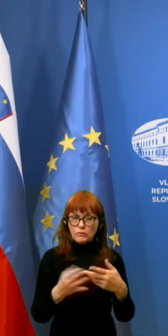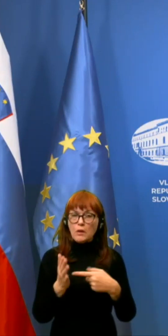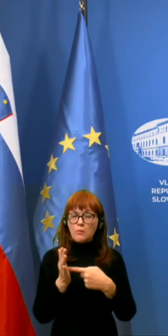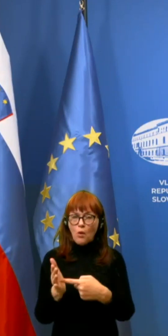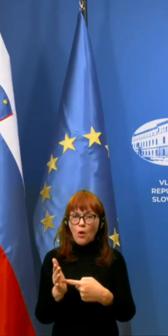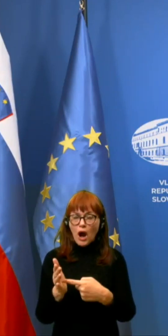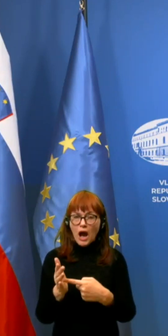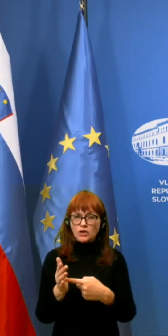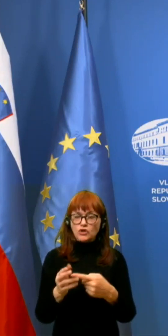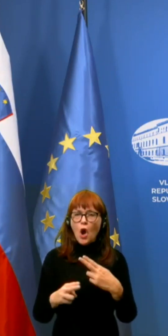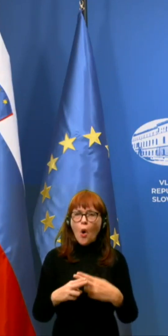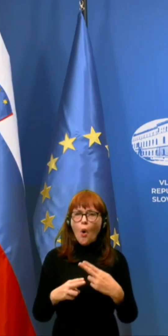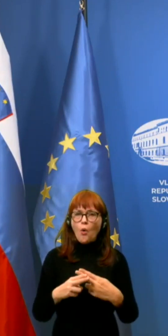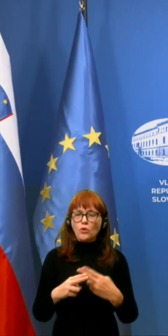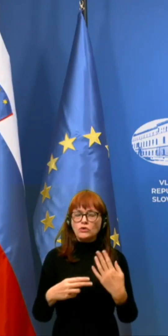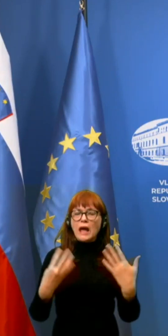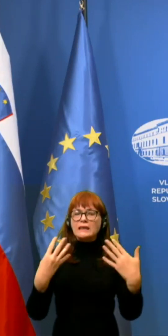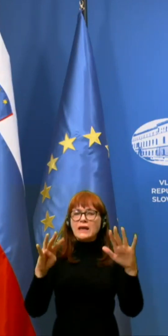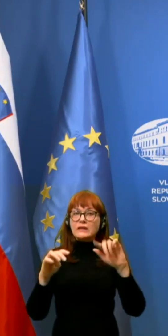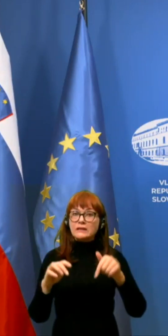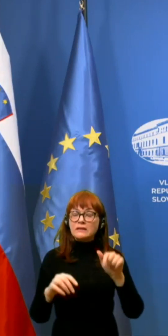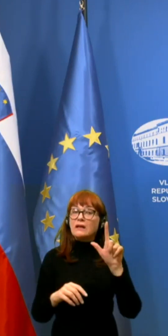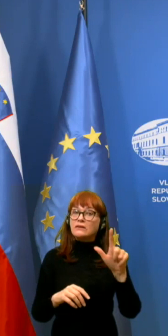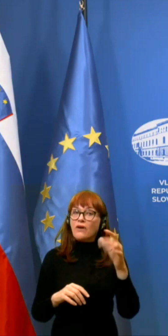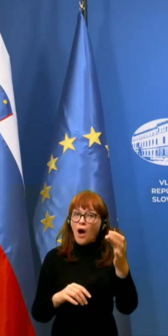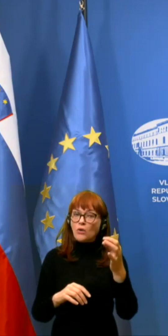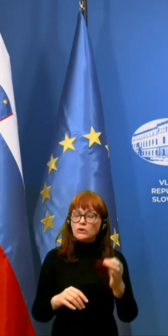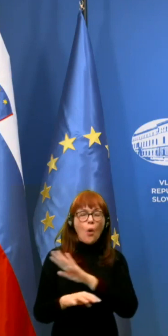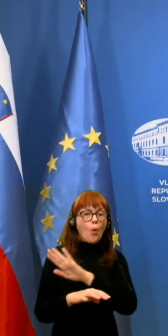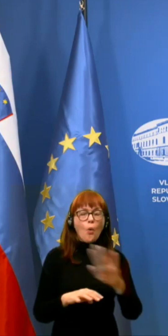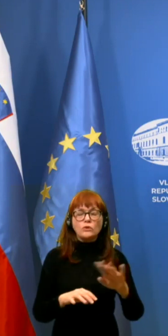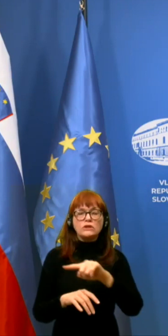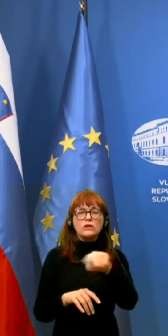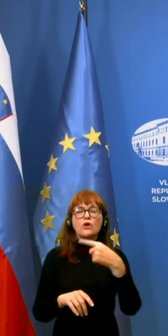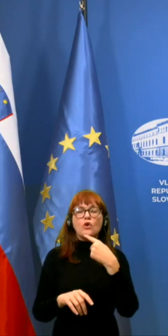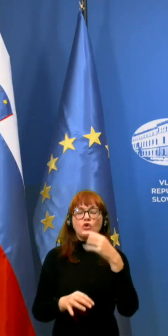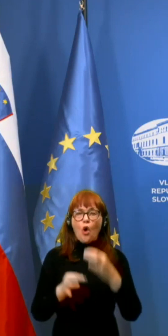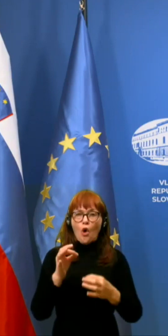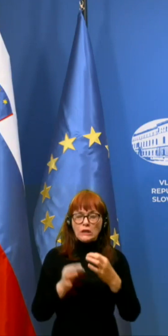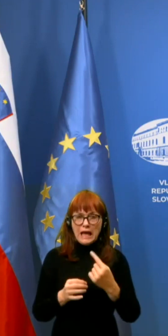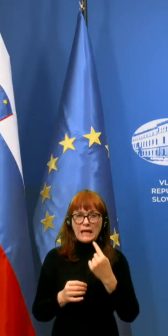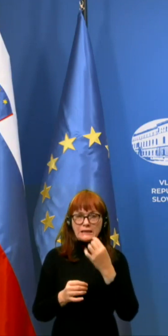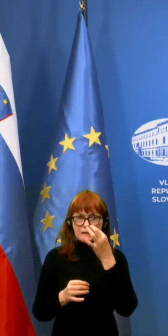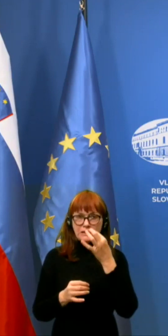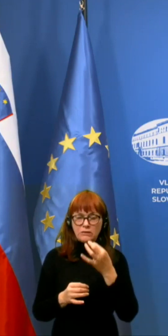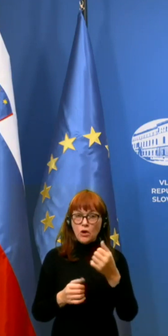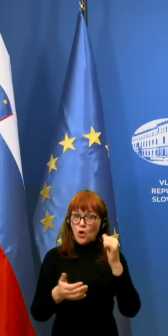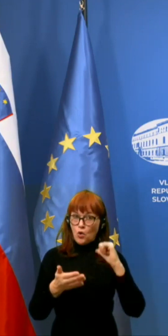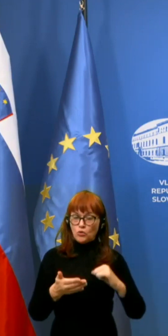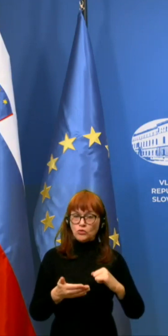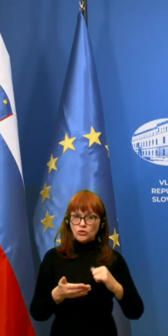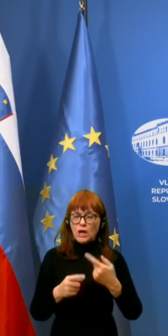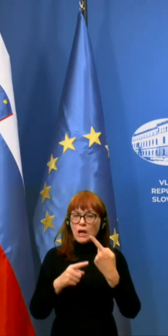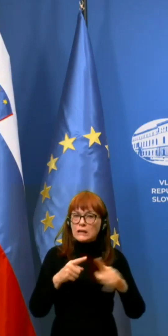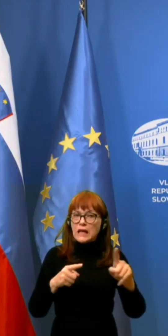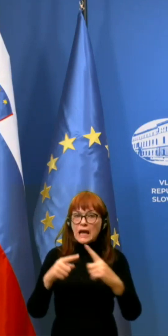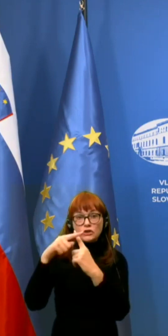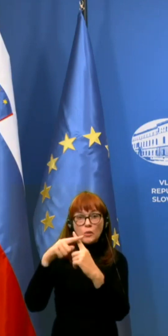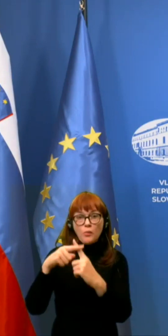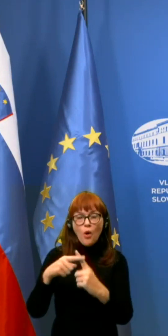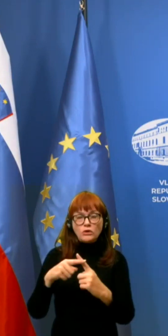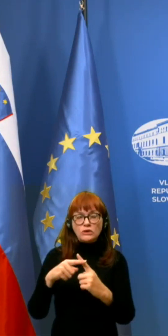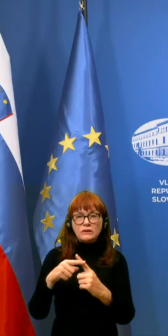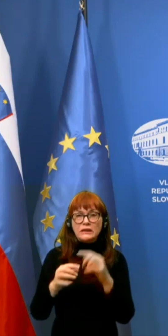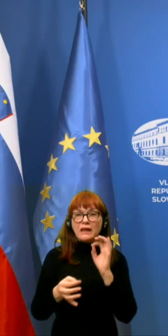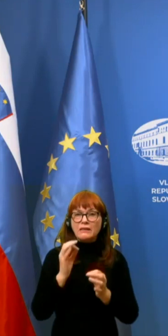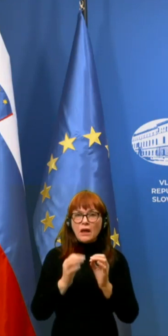okuženih 19,2 odstotka vseh testiranih. Včeraj je bil delež pozitivnih testov